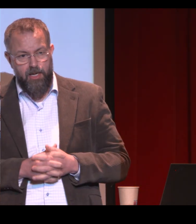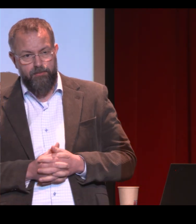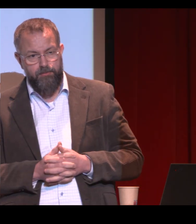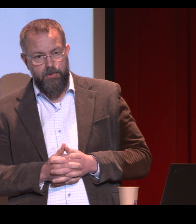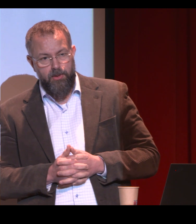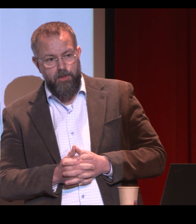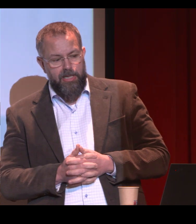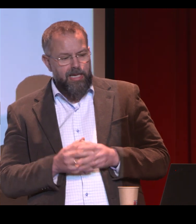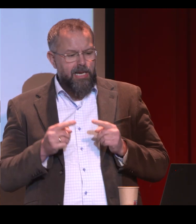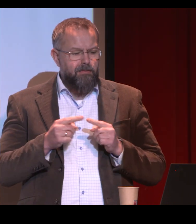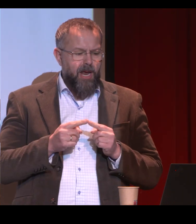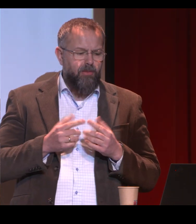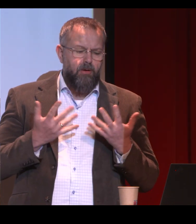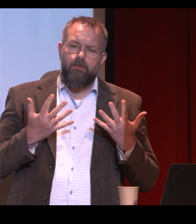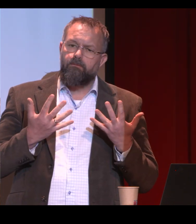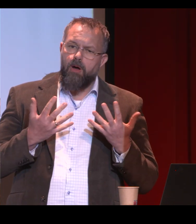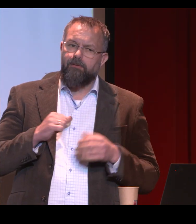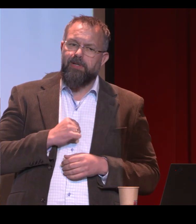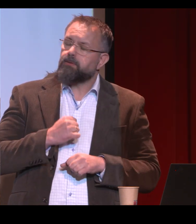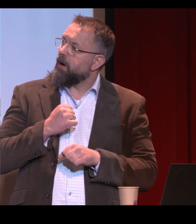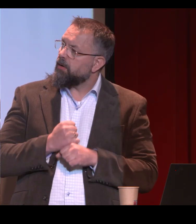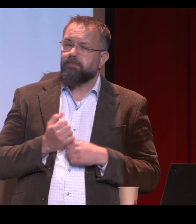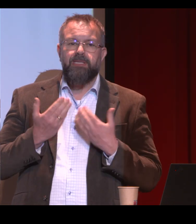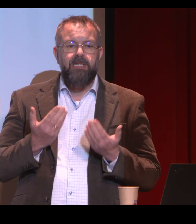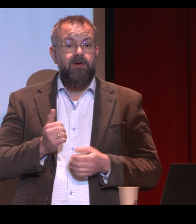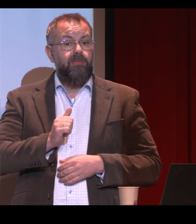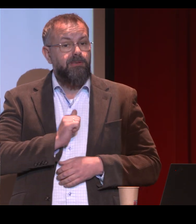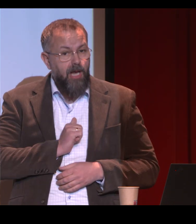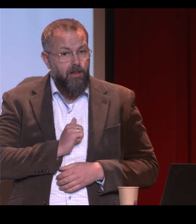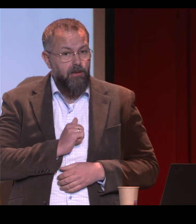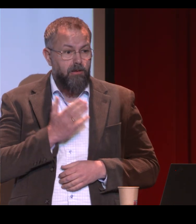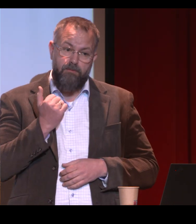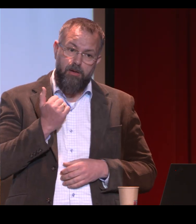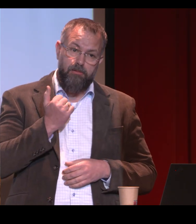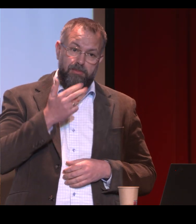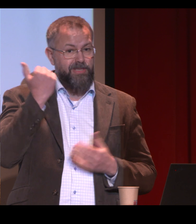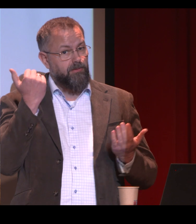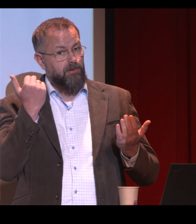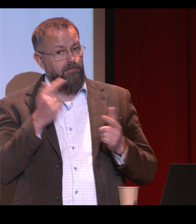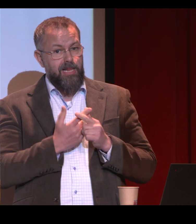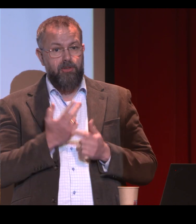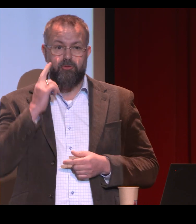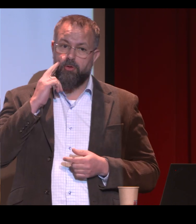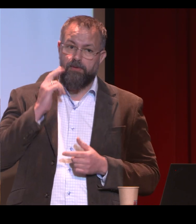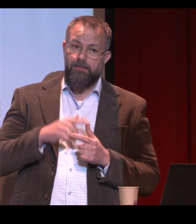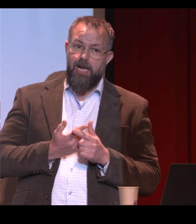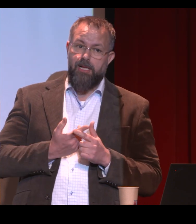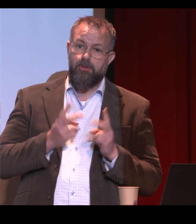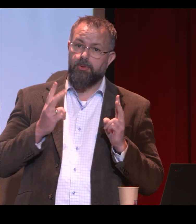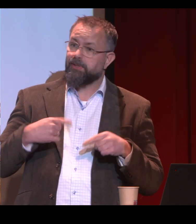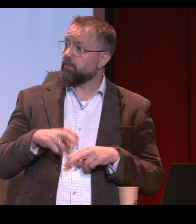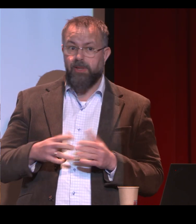portvokterne. Men hva hvis arbeidsgiveren selv var blind, eller døv,